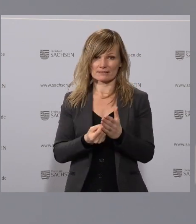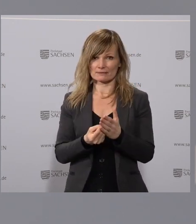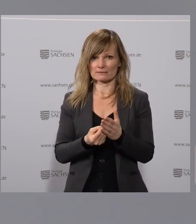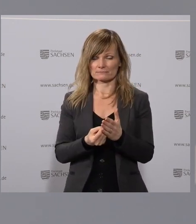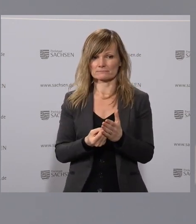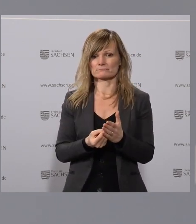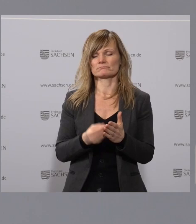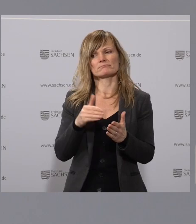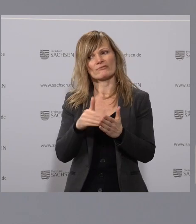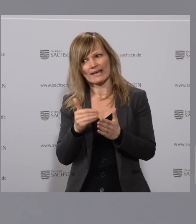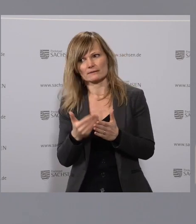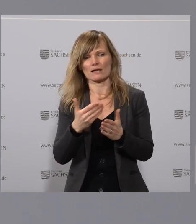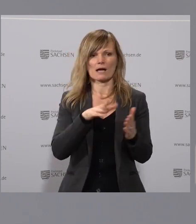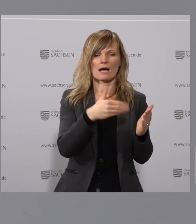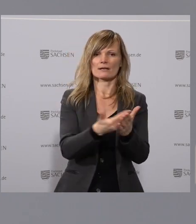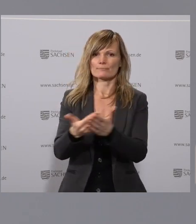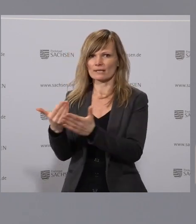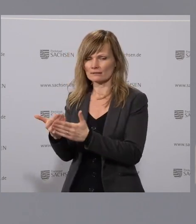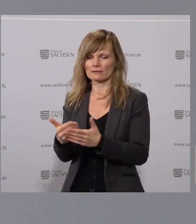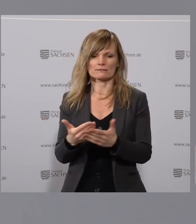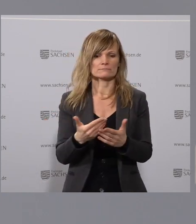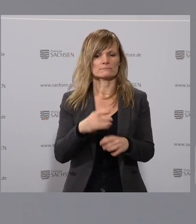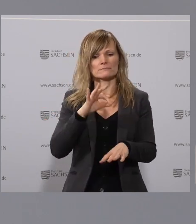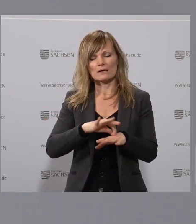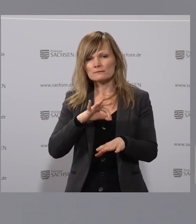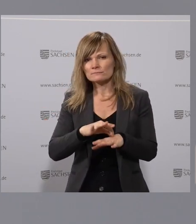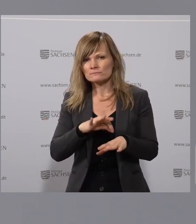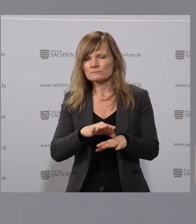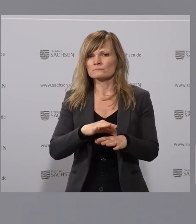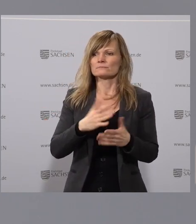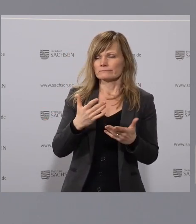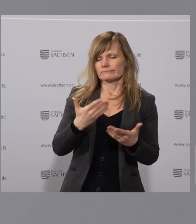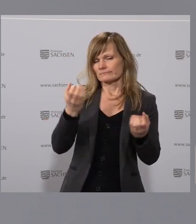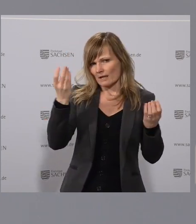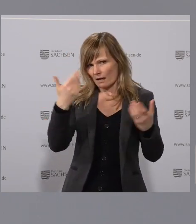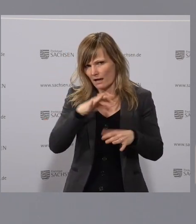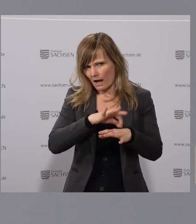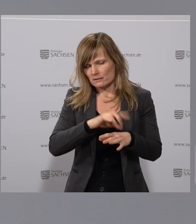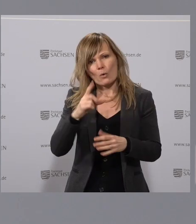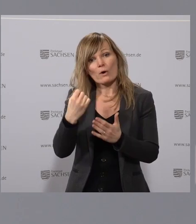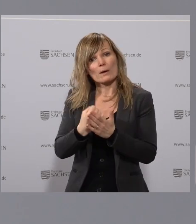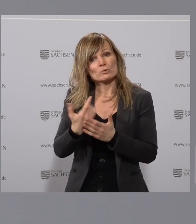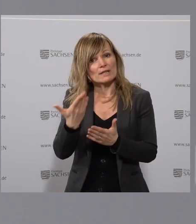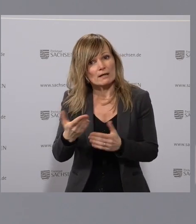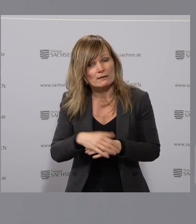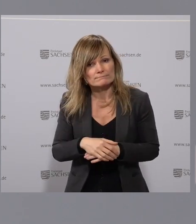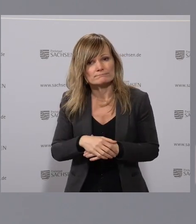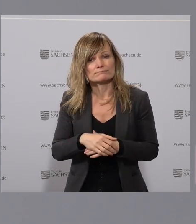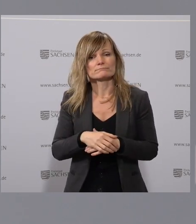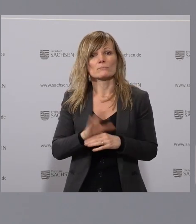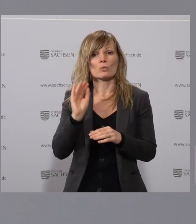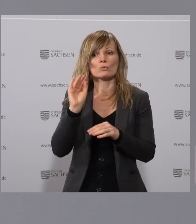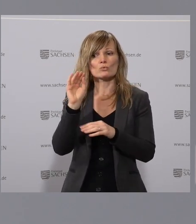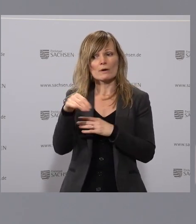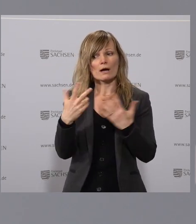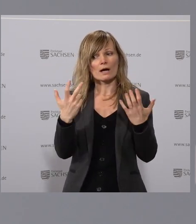unsere weiteren Anbieter, zum Beispiel eben unsere Arzt-Arztpraxen, völlig logisch, aber eben auch Apotheken. Über 80 Apotheken